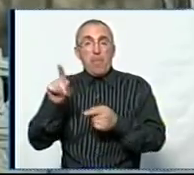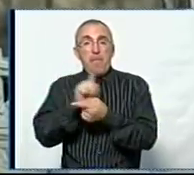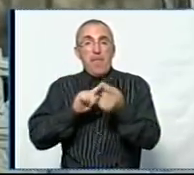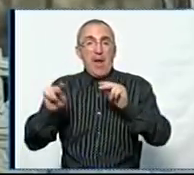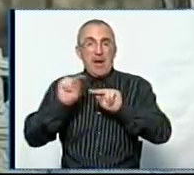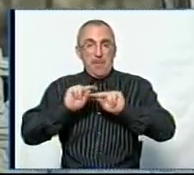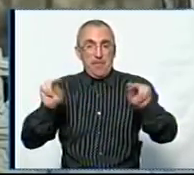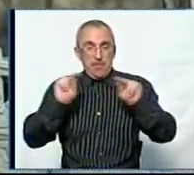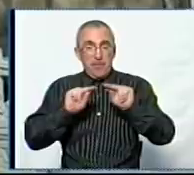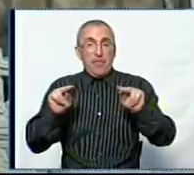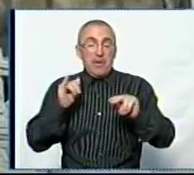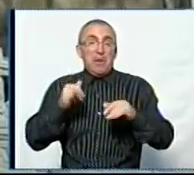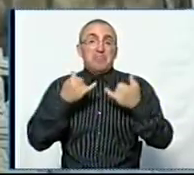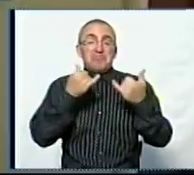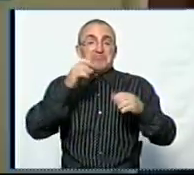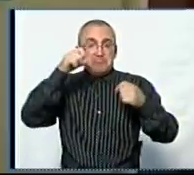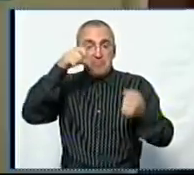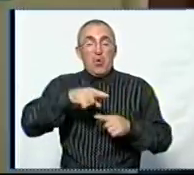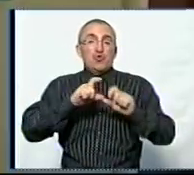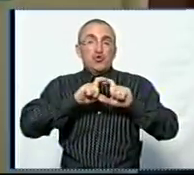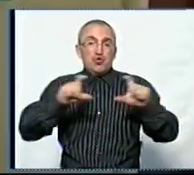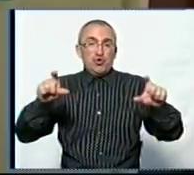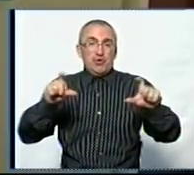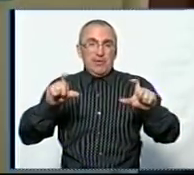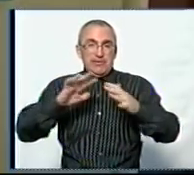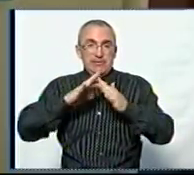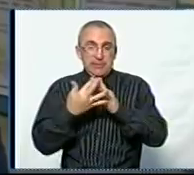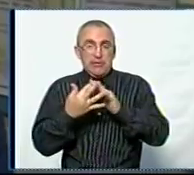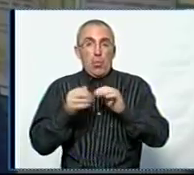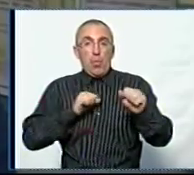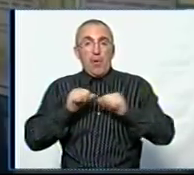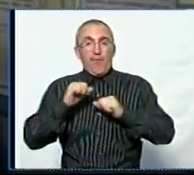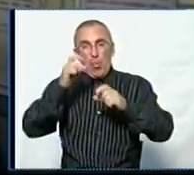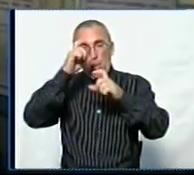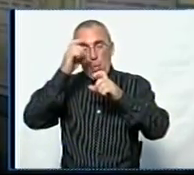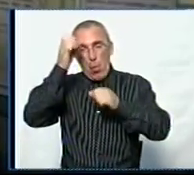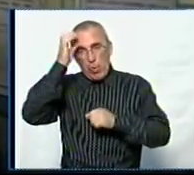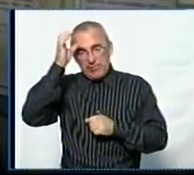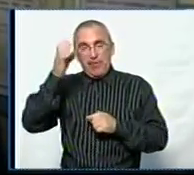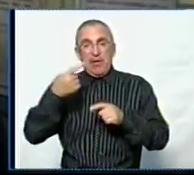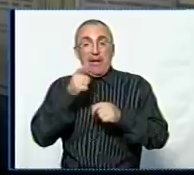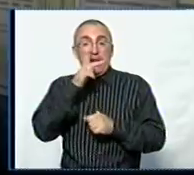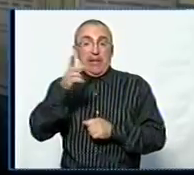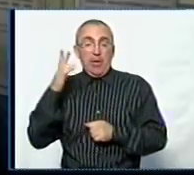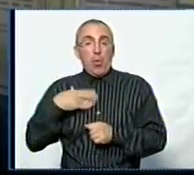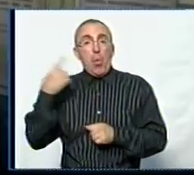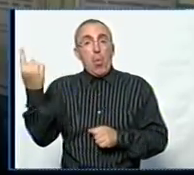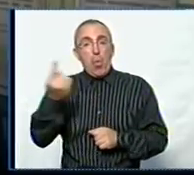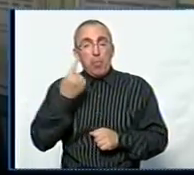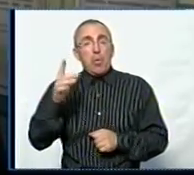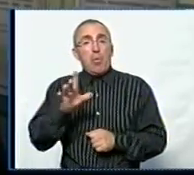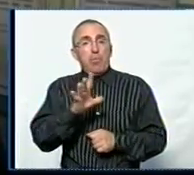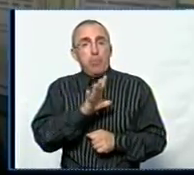ситуація характерна для сільських шкіл, говорить начальник обласного управління освіти. «Три роки назад у нас по області було